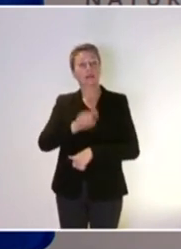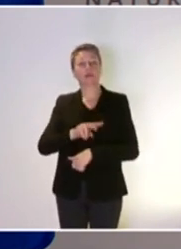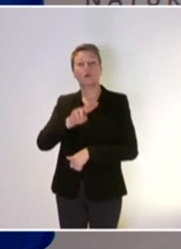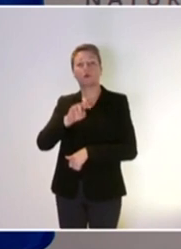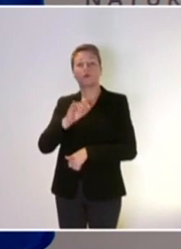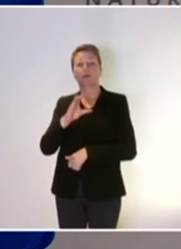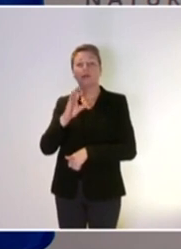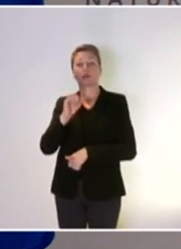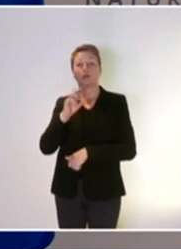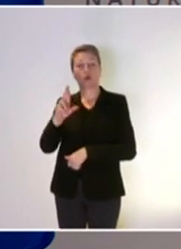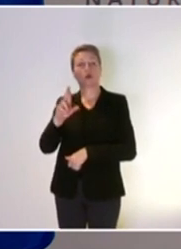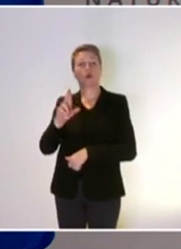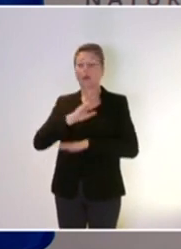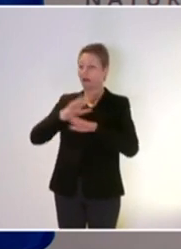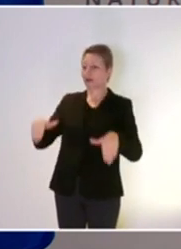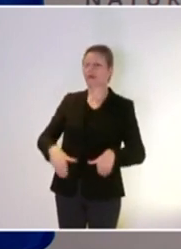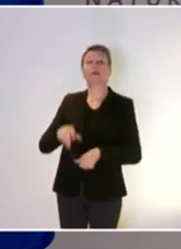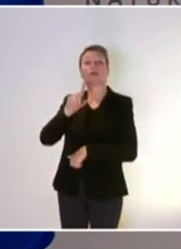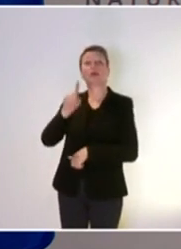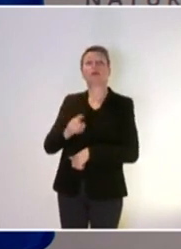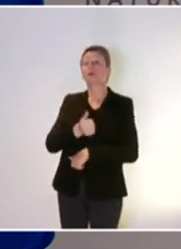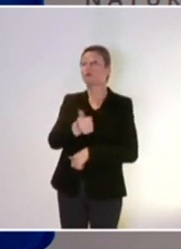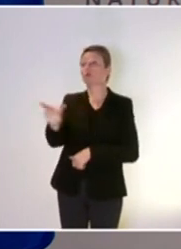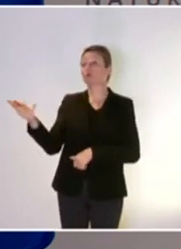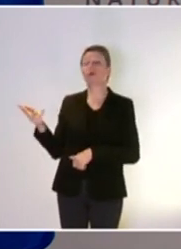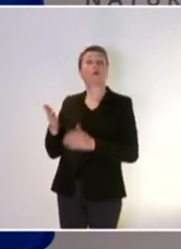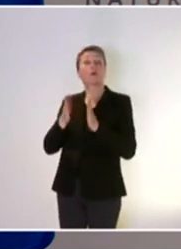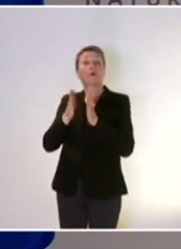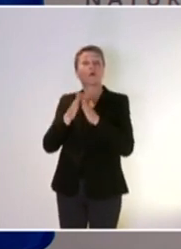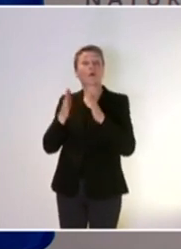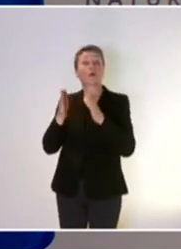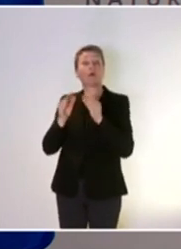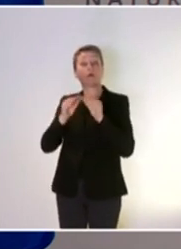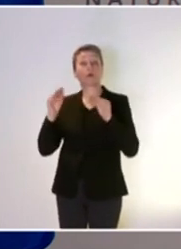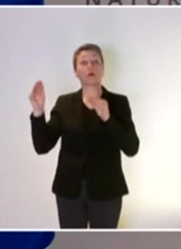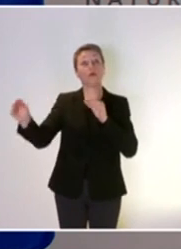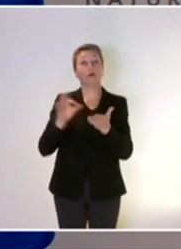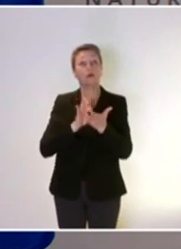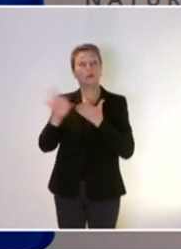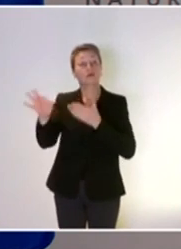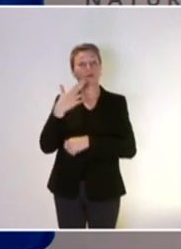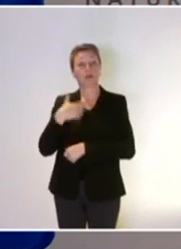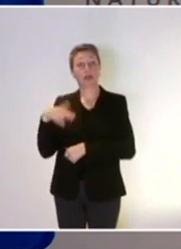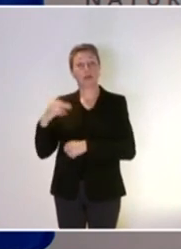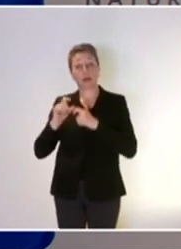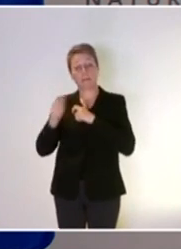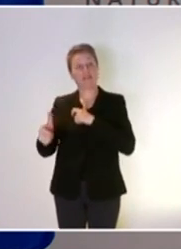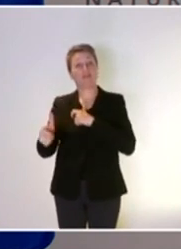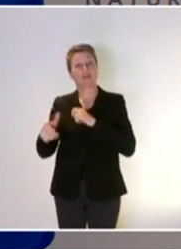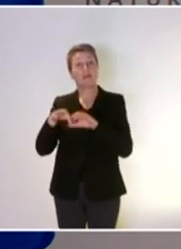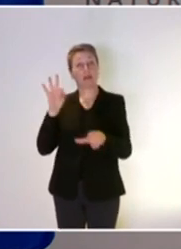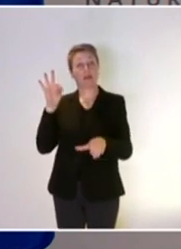Oui, j'avais encore une question. Plusieurs ONG ont demandé un report de la stratégie nationale pour la biodiversité après les égences électorales.